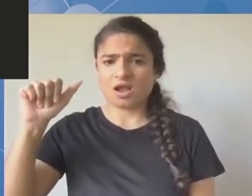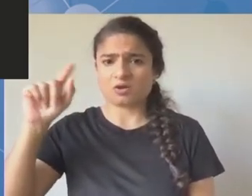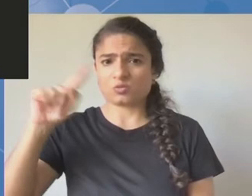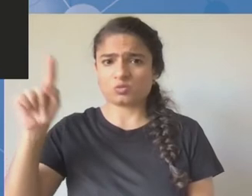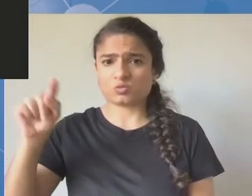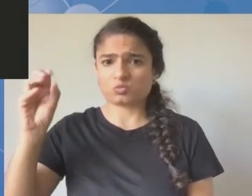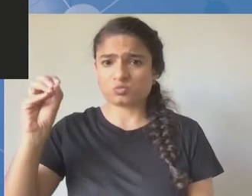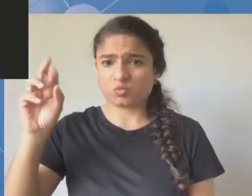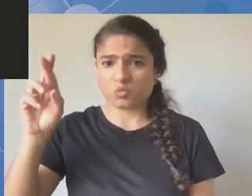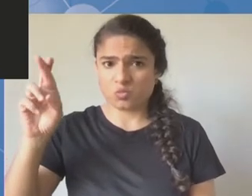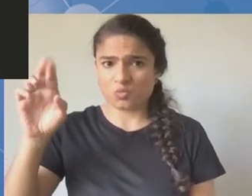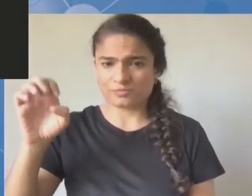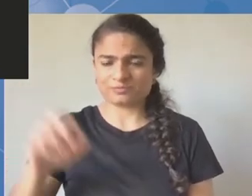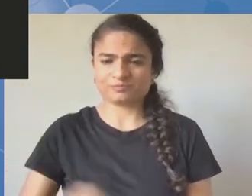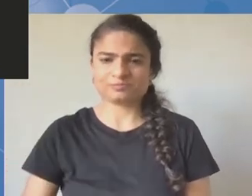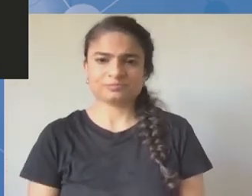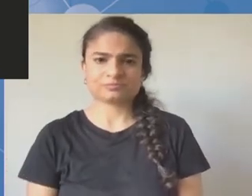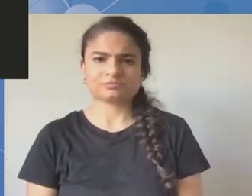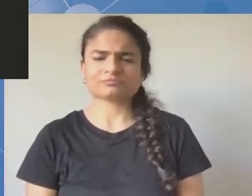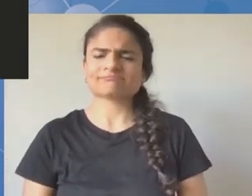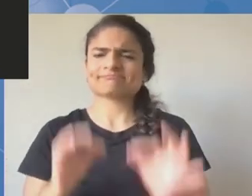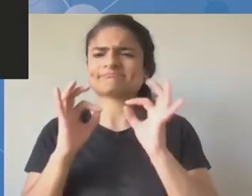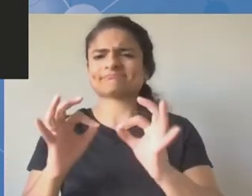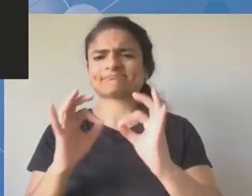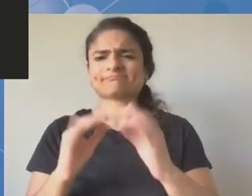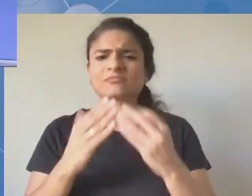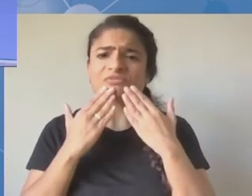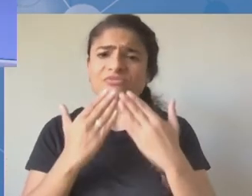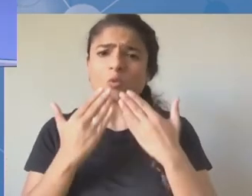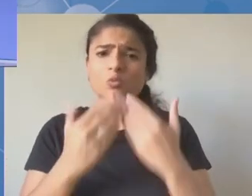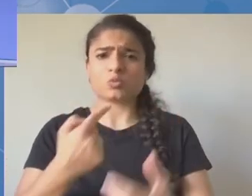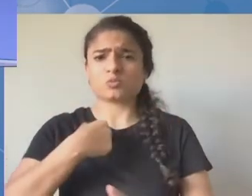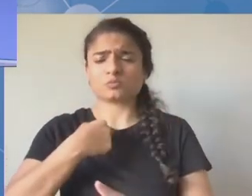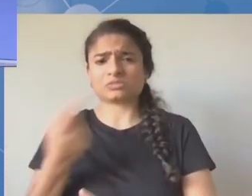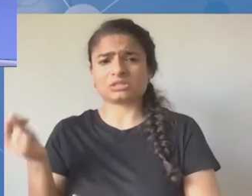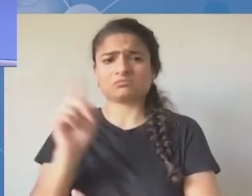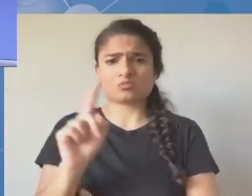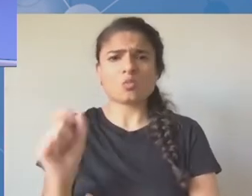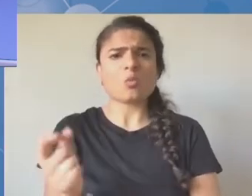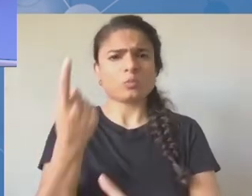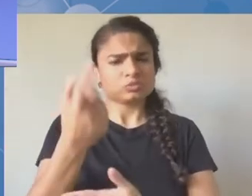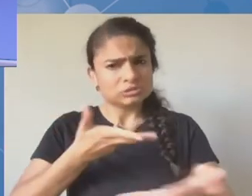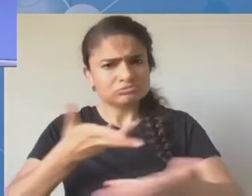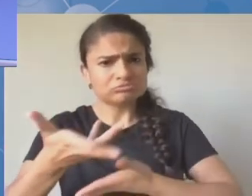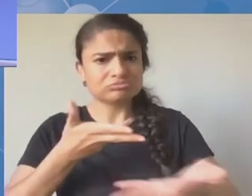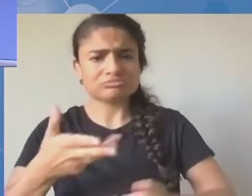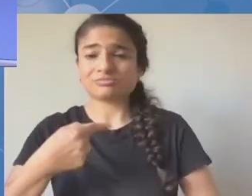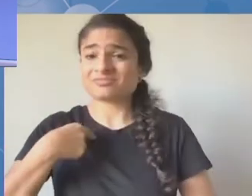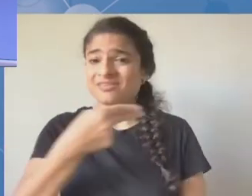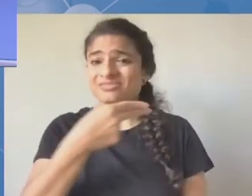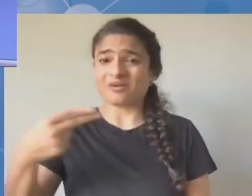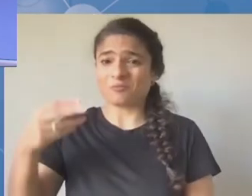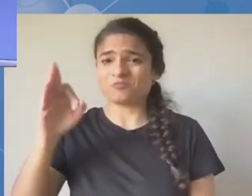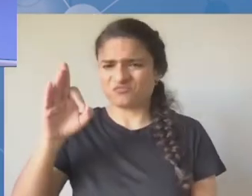łączę się z państwem z Gany. Jestem jednym z młodzieżowych ambasadorów